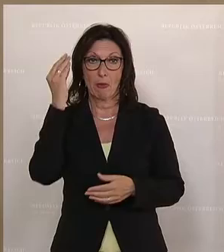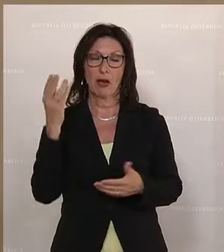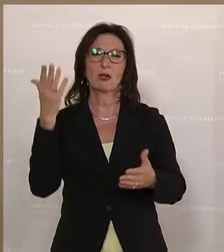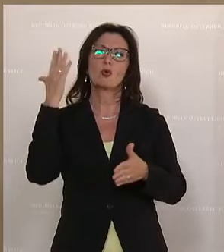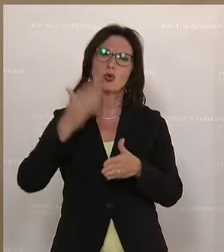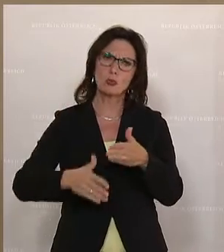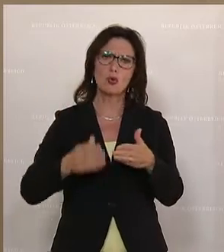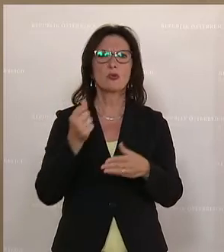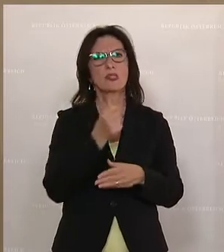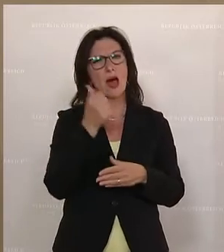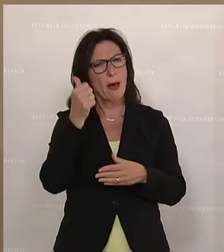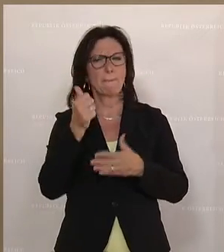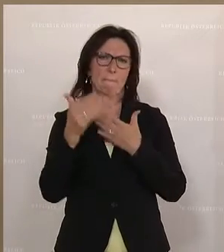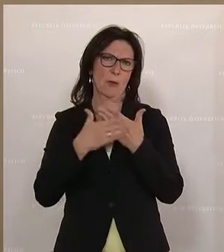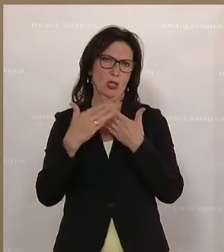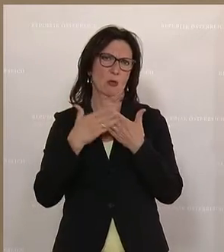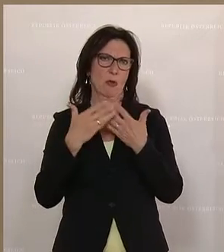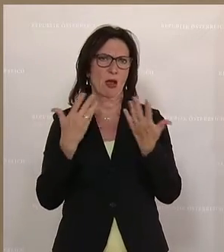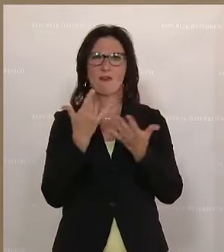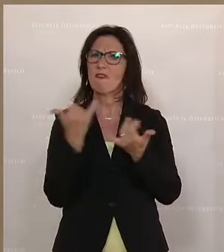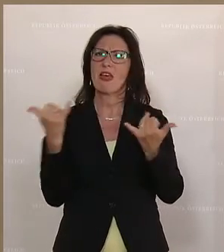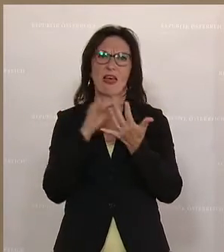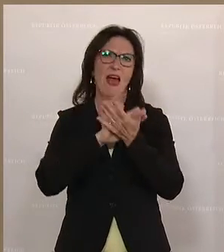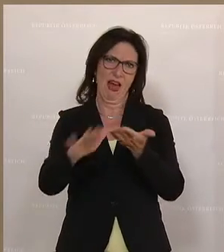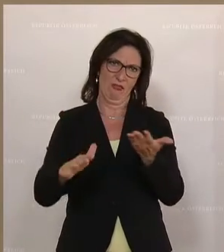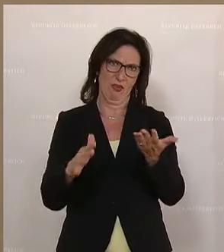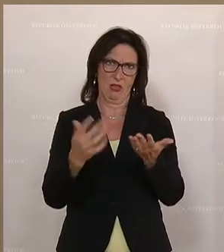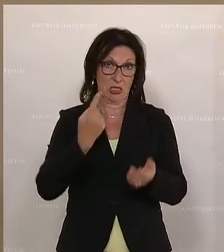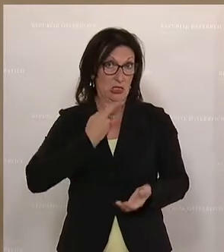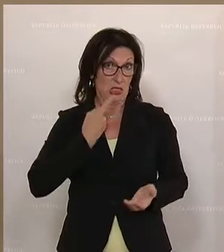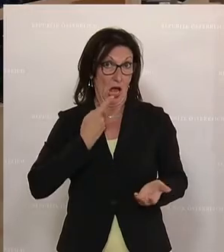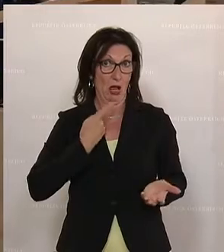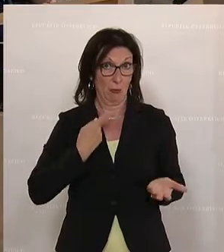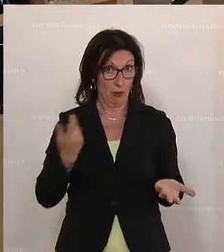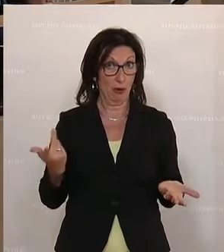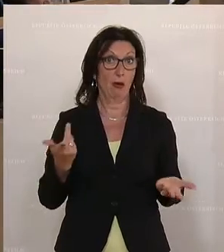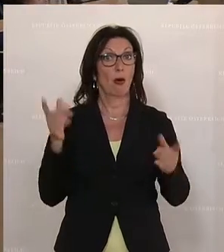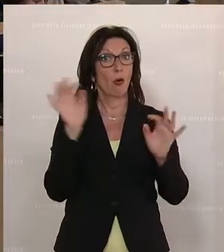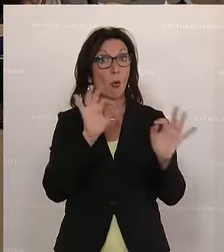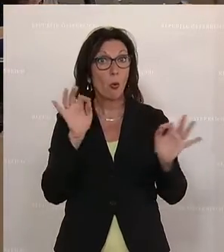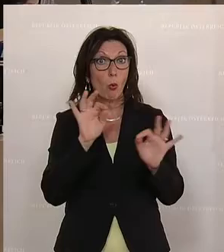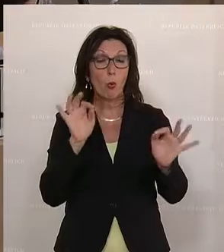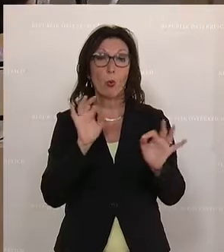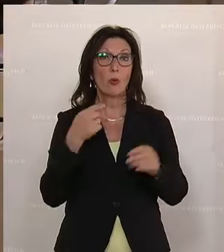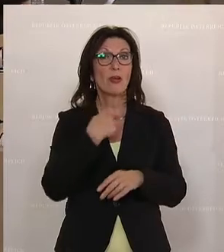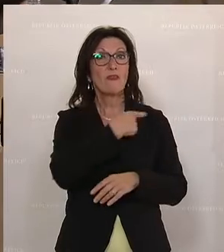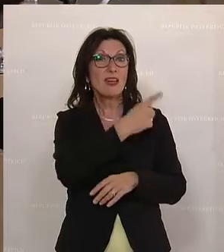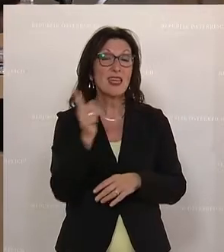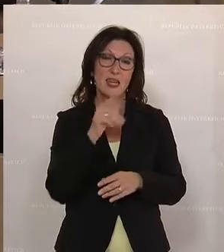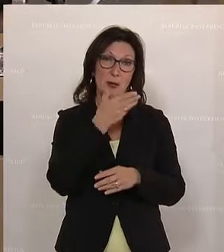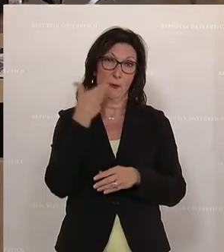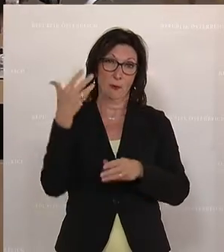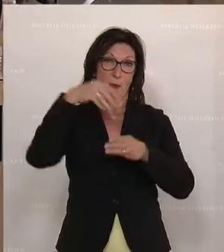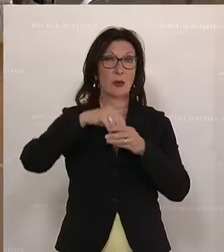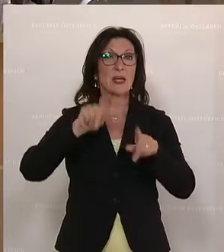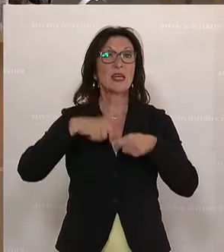Abschluss ein Paradebeispiel dafür, wie einfach es geht. Und das betrifft uns selber oder gehen würde, weil das von euch nicht umfasst ist. Es gibt einen